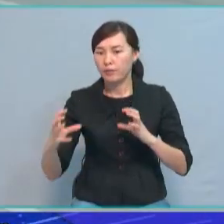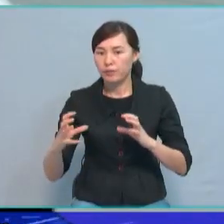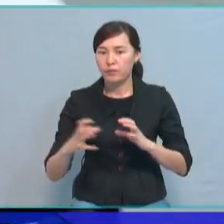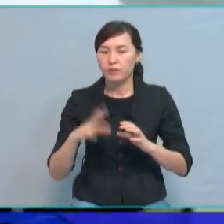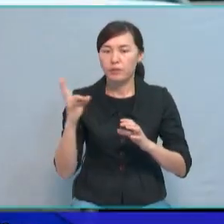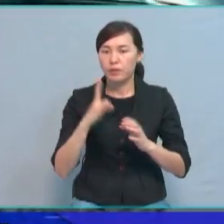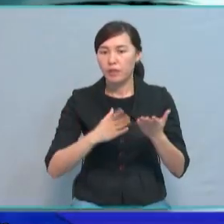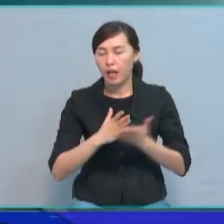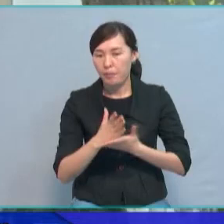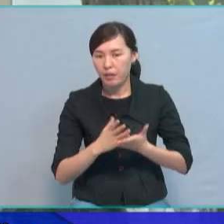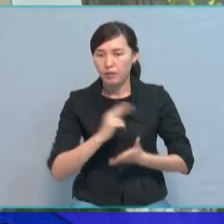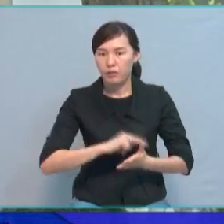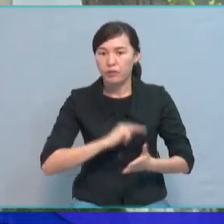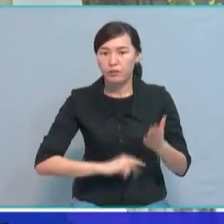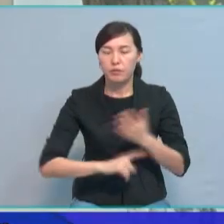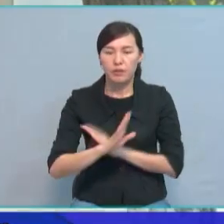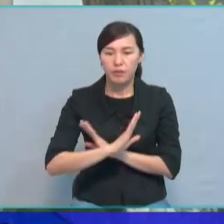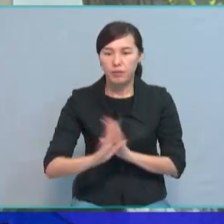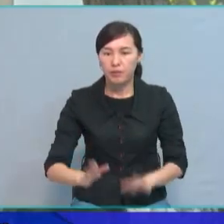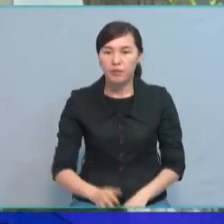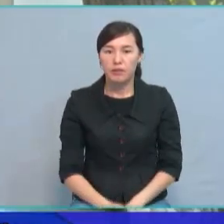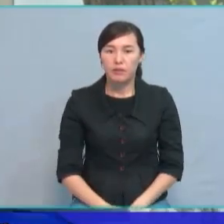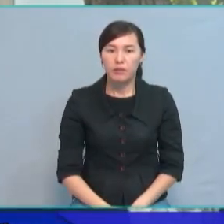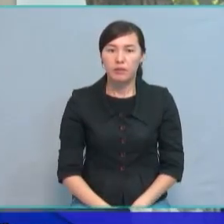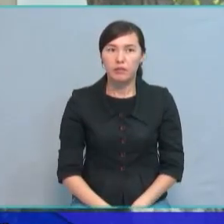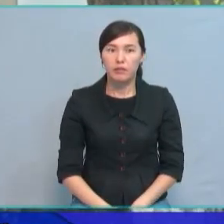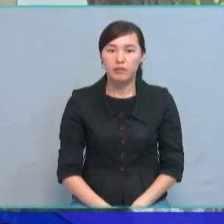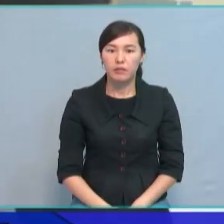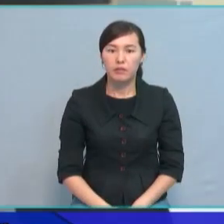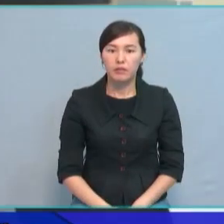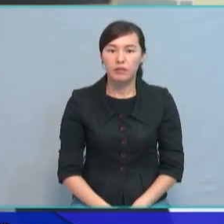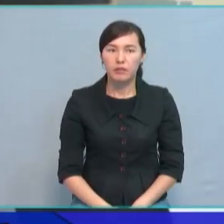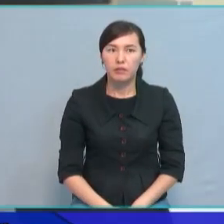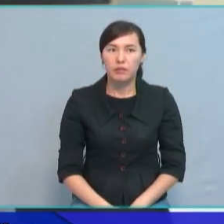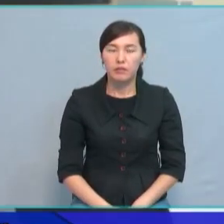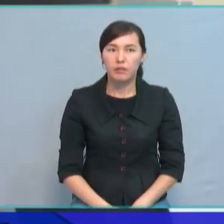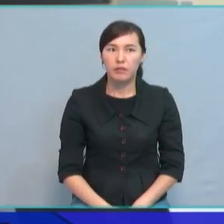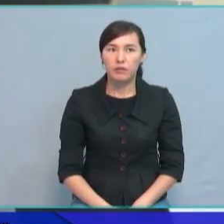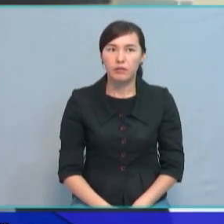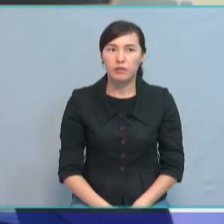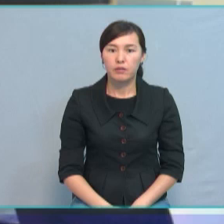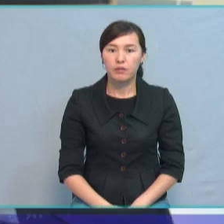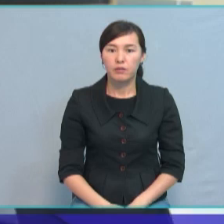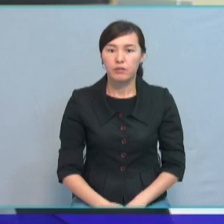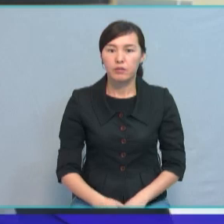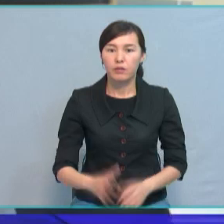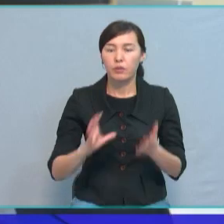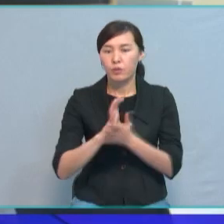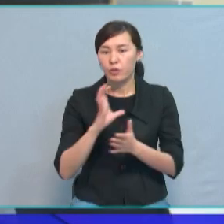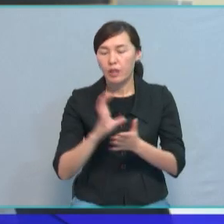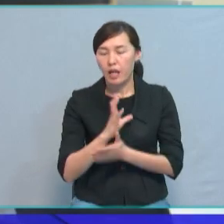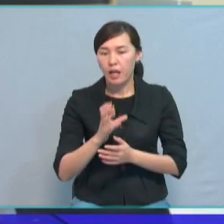діней бағыттағы нысандар жұмысын бастамайды. Спорттық мәдени ұшшаралар өткізілмейді. Тұрғылықты жерде